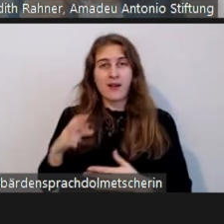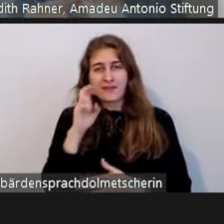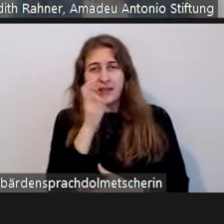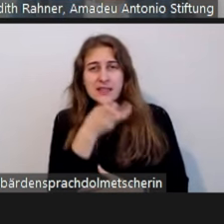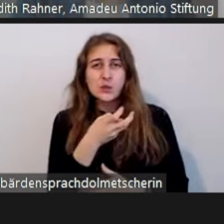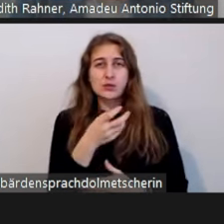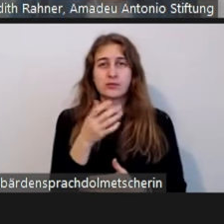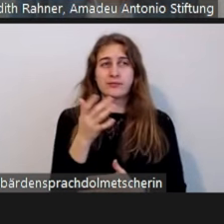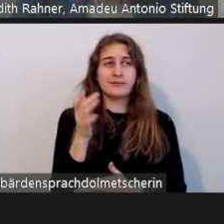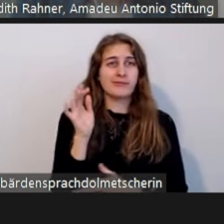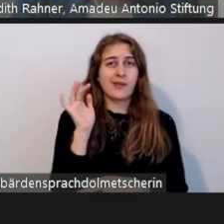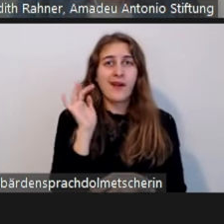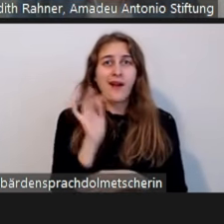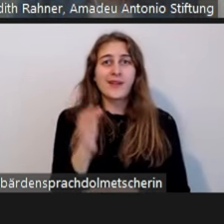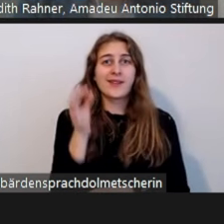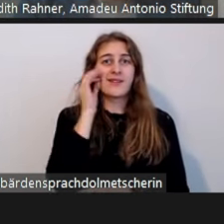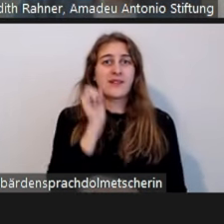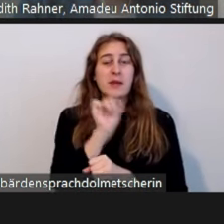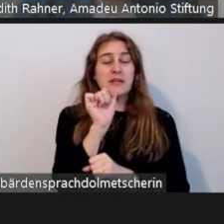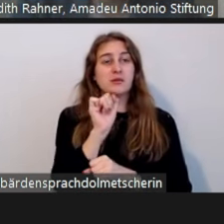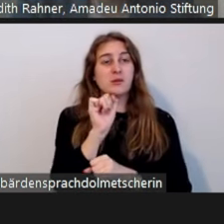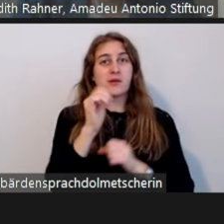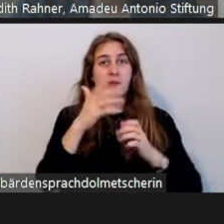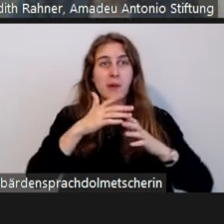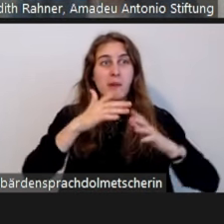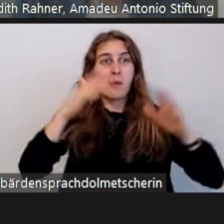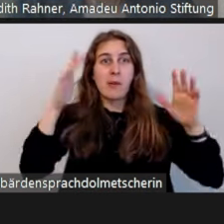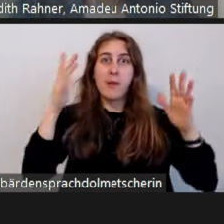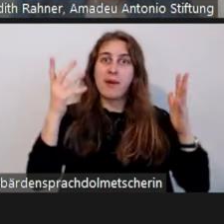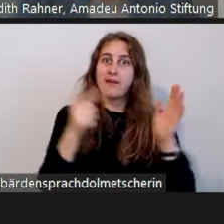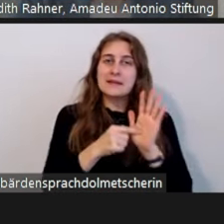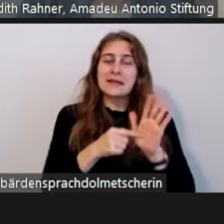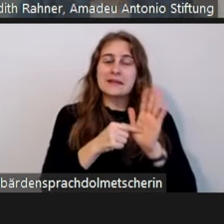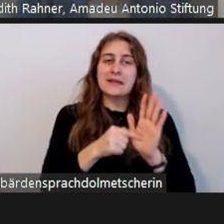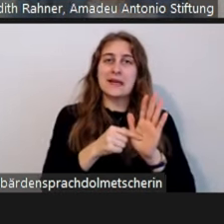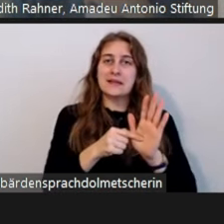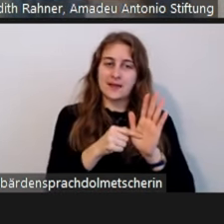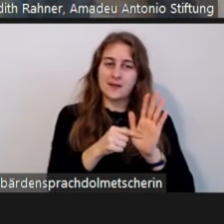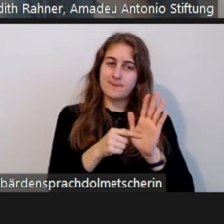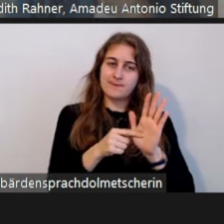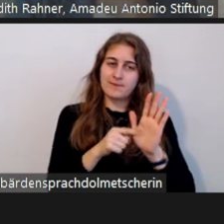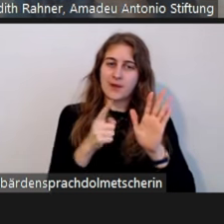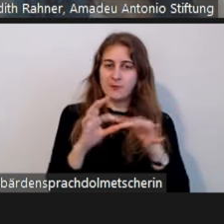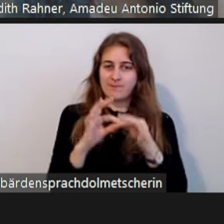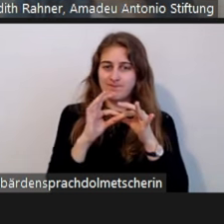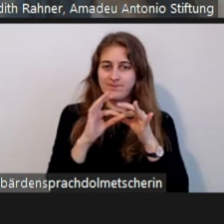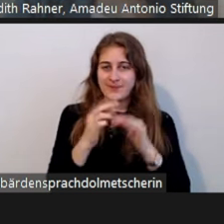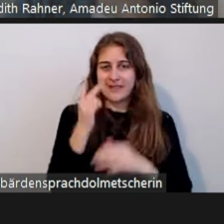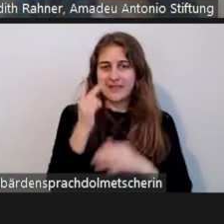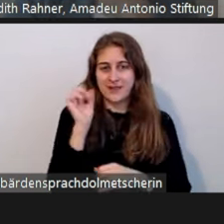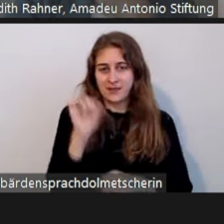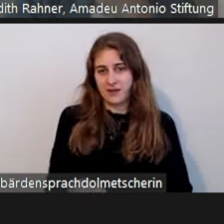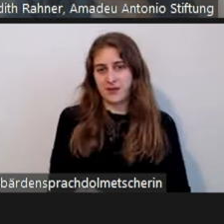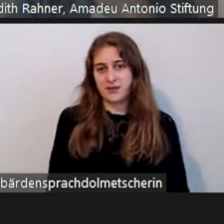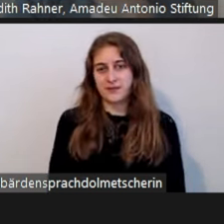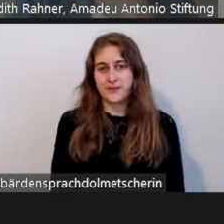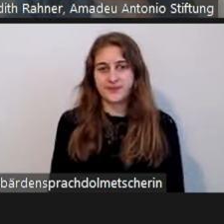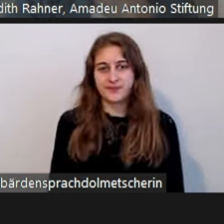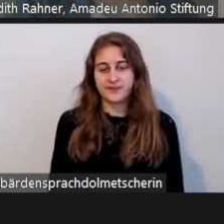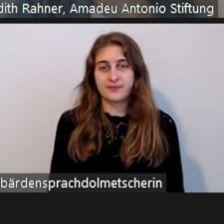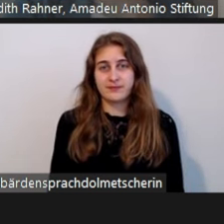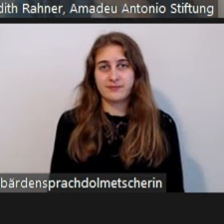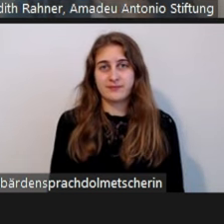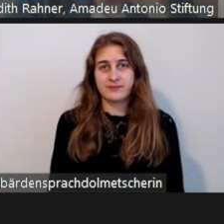Thema oder Problembereich bekannter ist und deswegen auch eher da schon auf die Meldestelle als neues